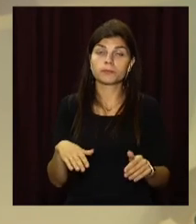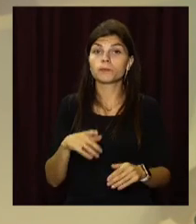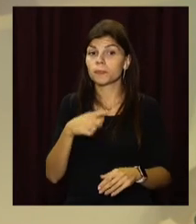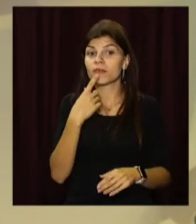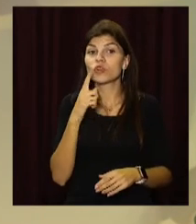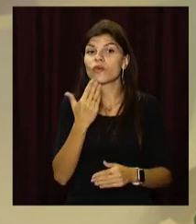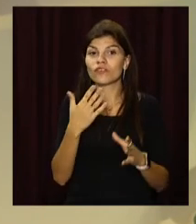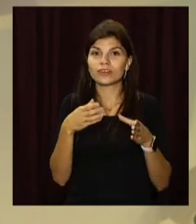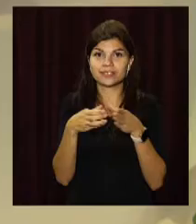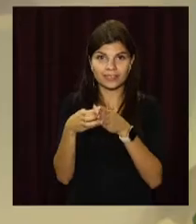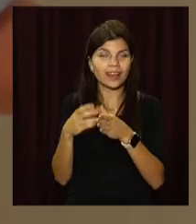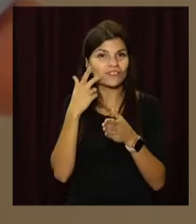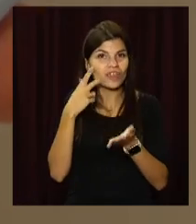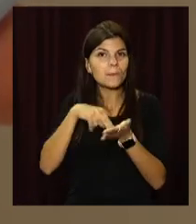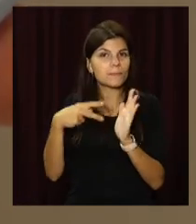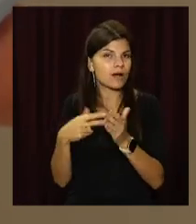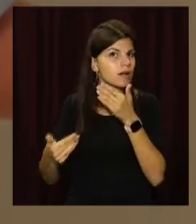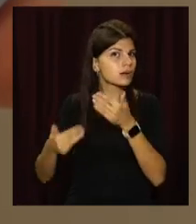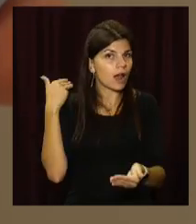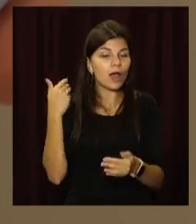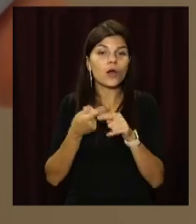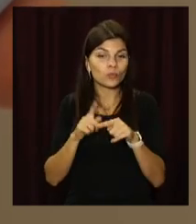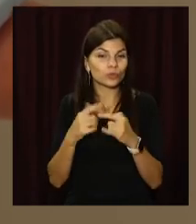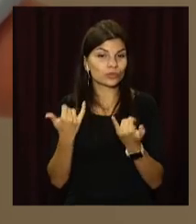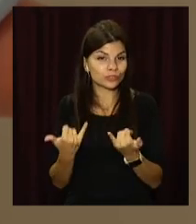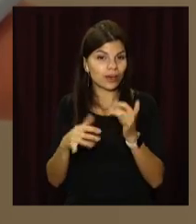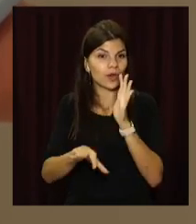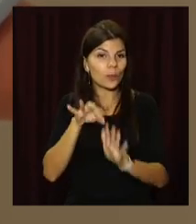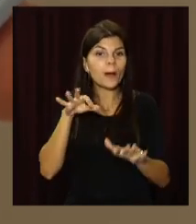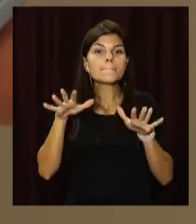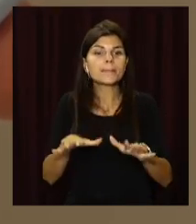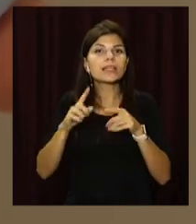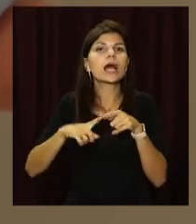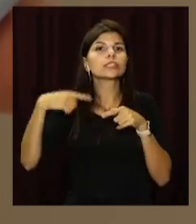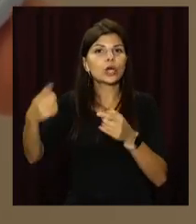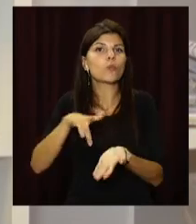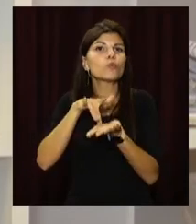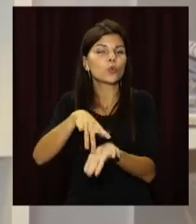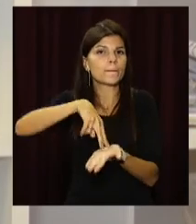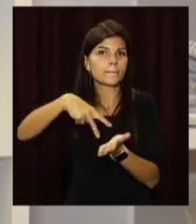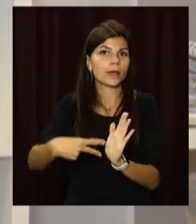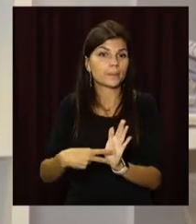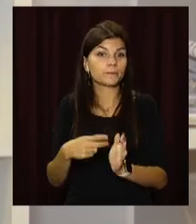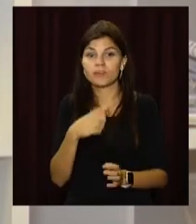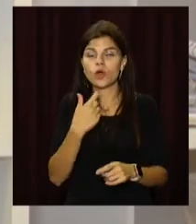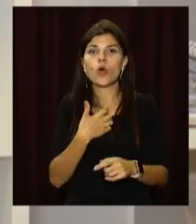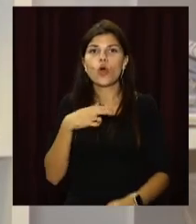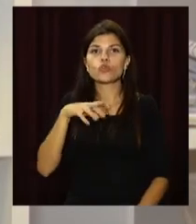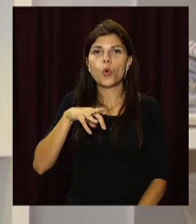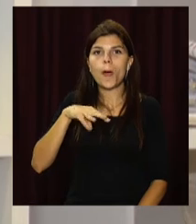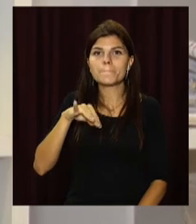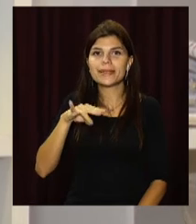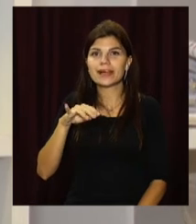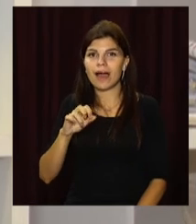поїздки їхня родина завжди планує заздалегідь, тому вже зараз обирають місце наступної подорожі. Дуже хочеться в Доміникану, але